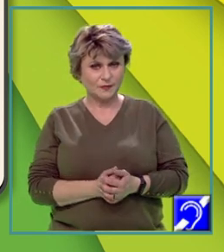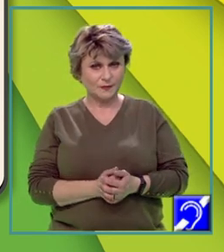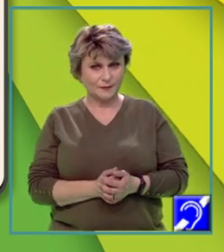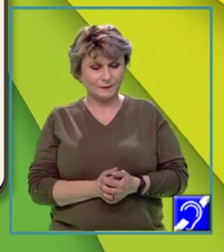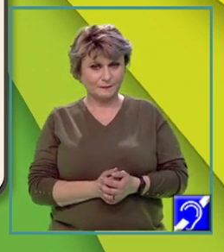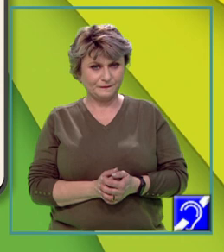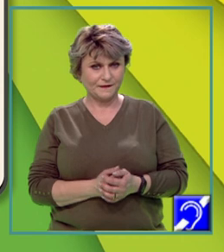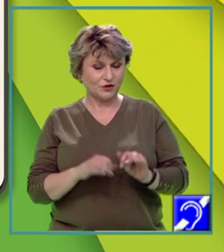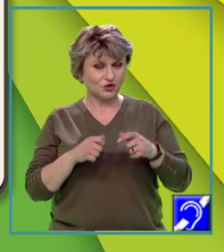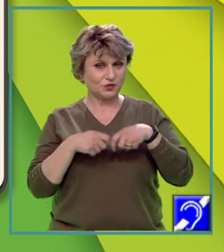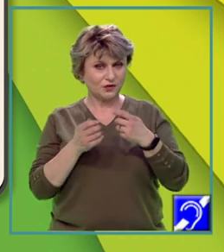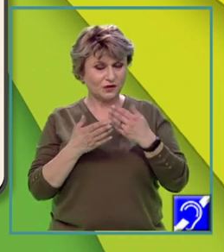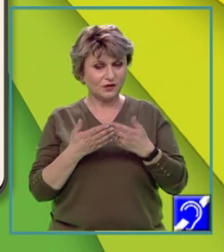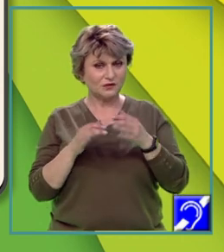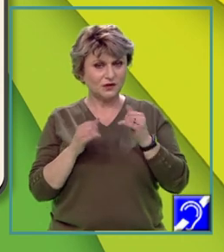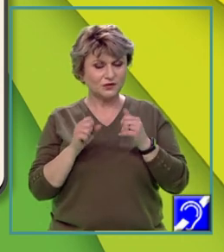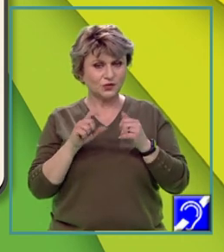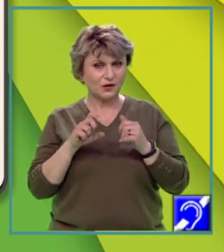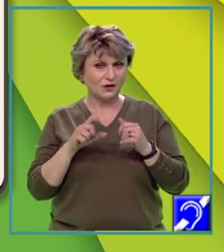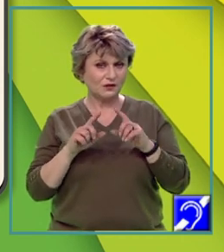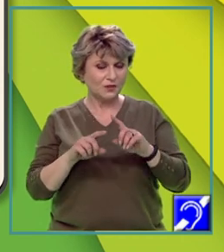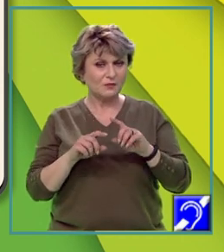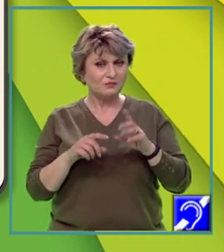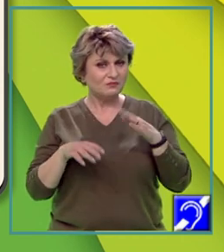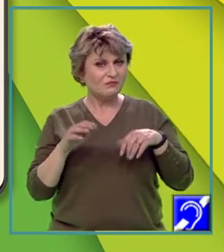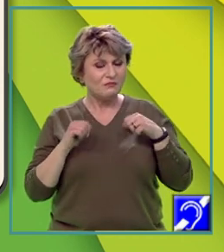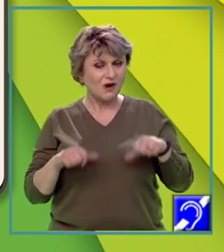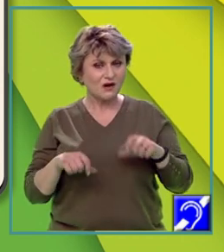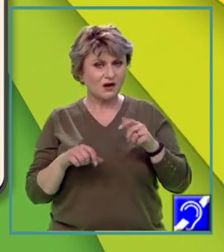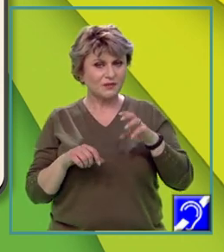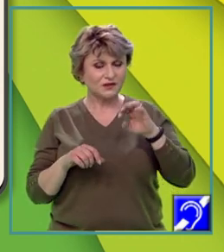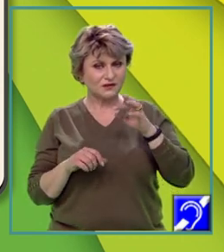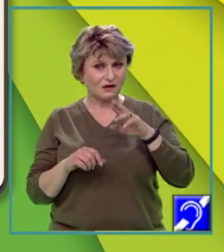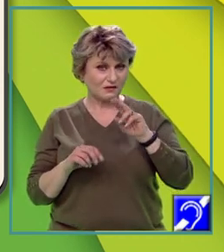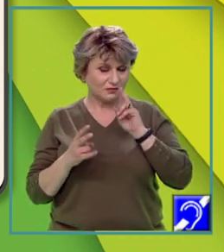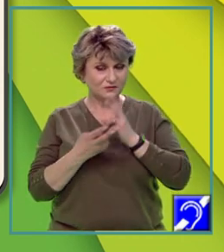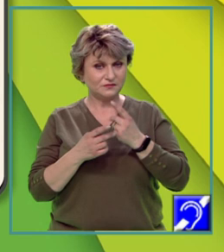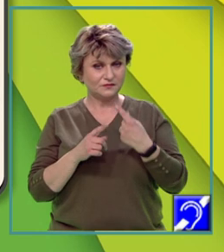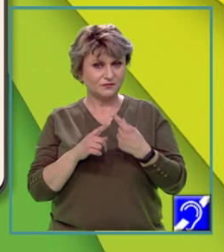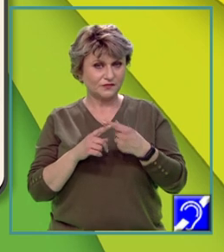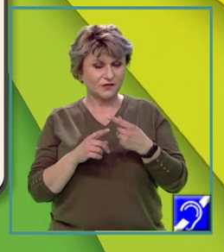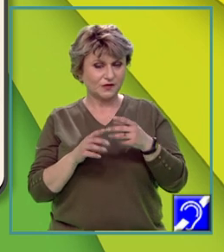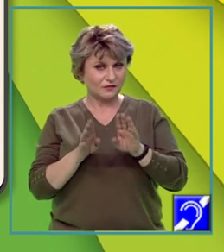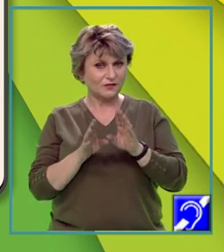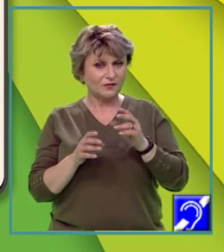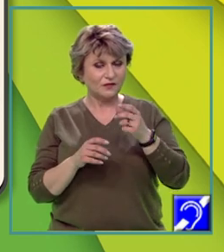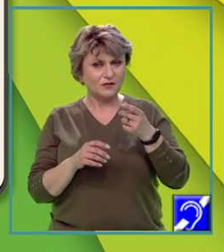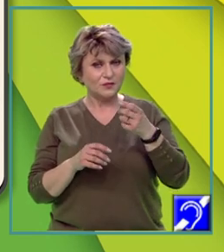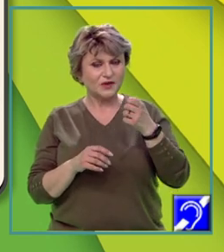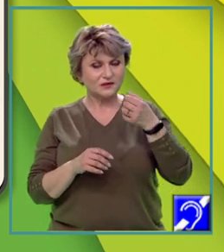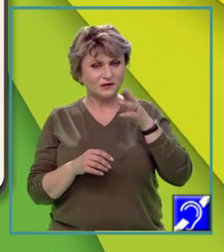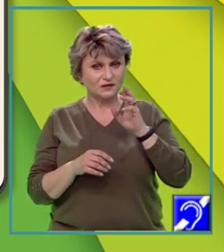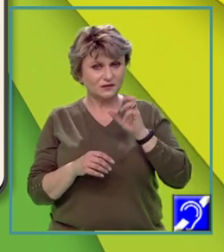și toate insulele din Marea Mediterană. Corelat peisajului sau mediului mediteranean,